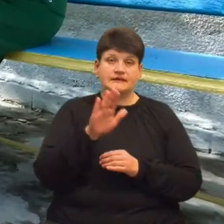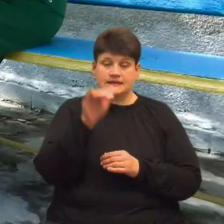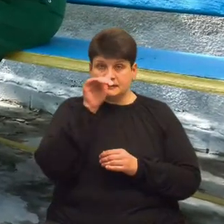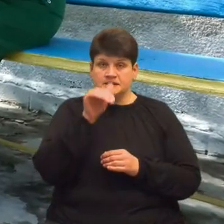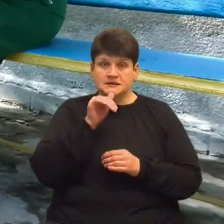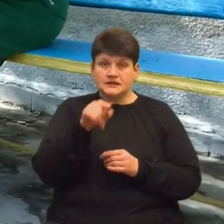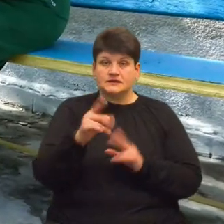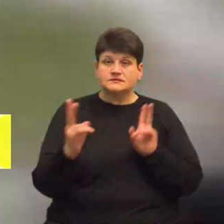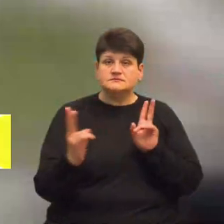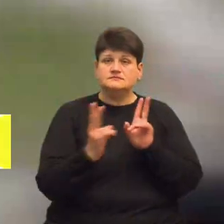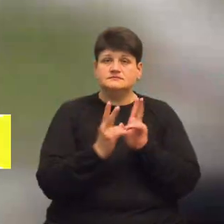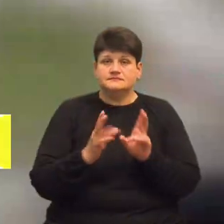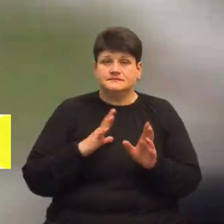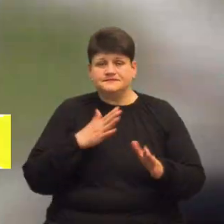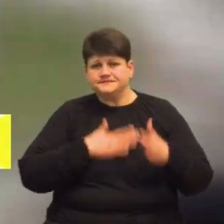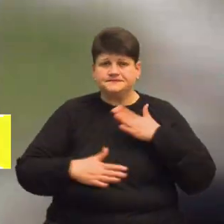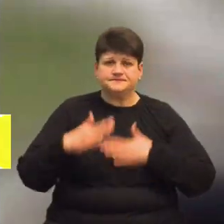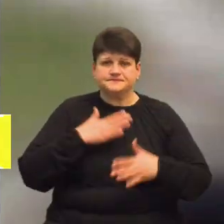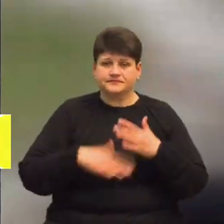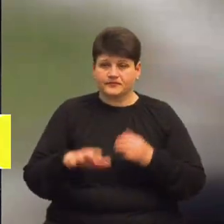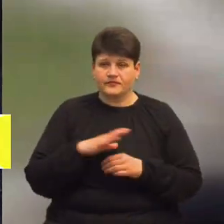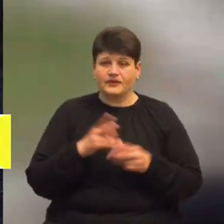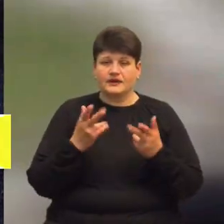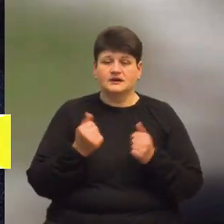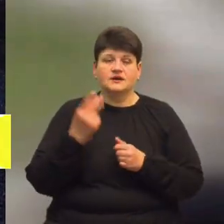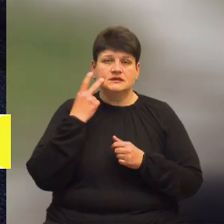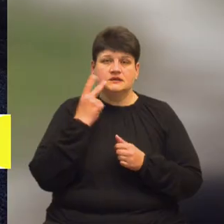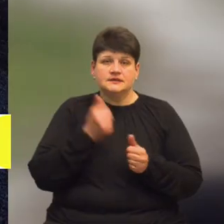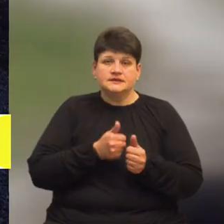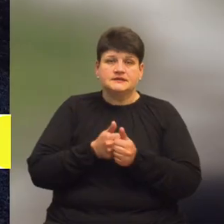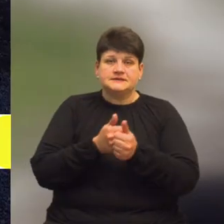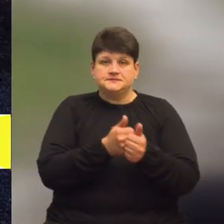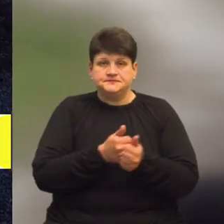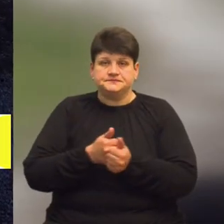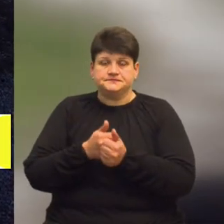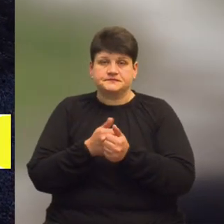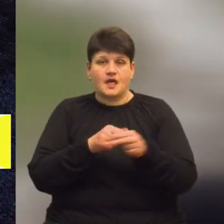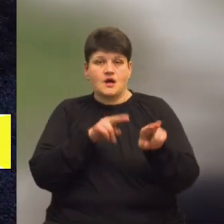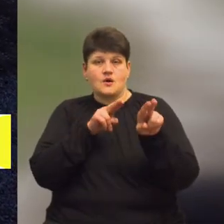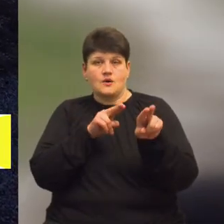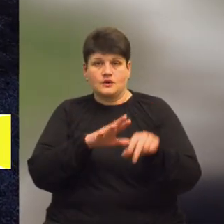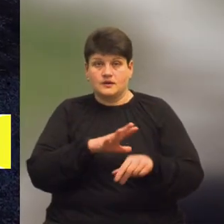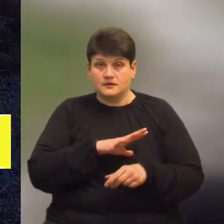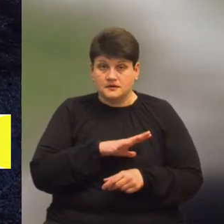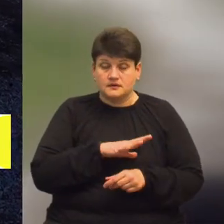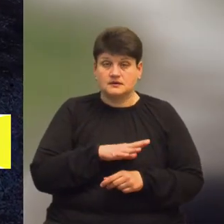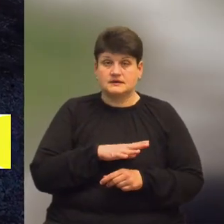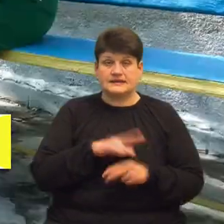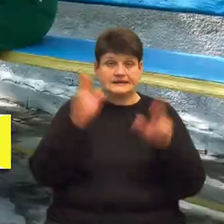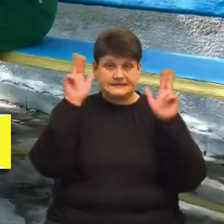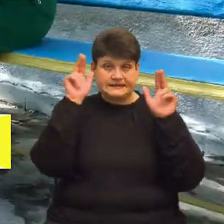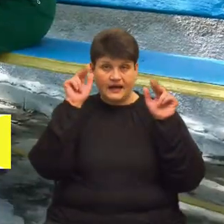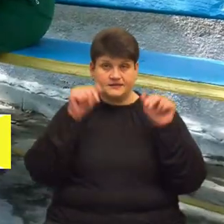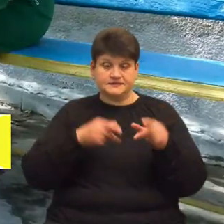зустрічав, він такий був радий, так? Він постійно з ним ходив на охоту, правда, Джек? Зайців не гонили,